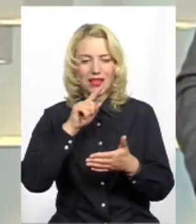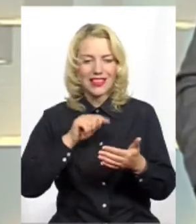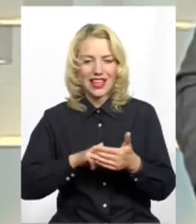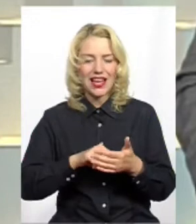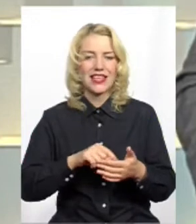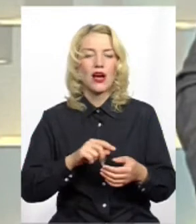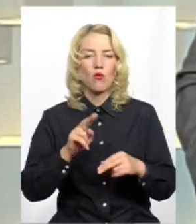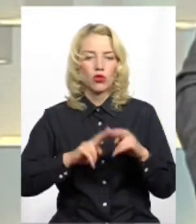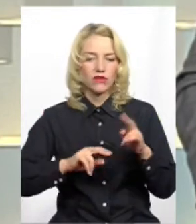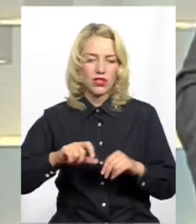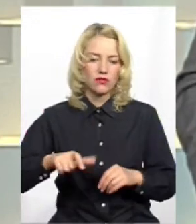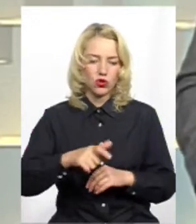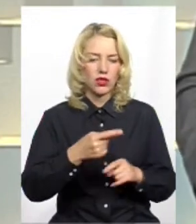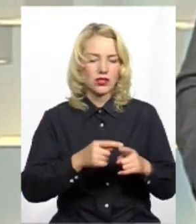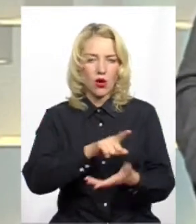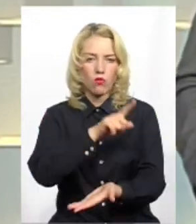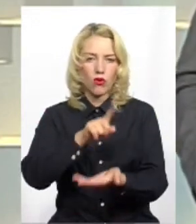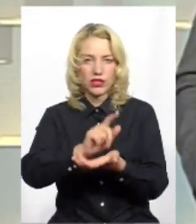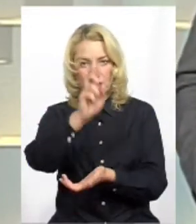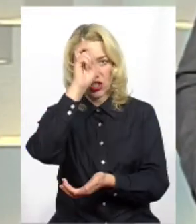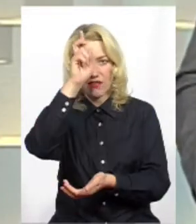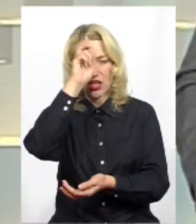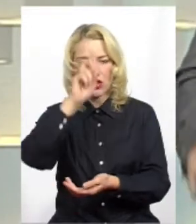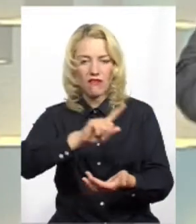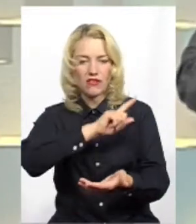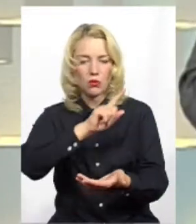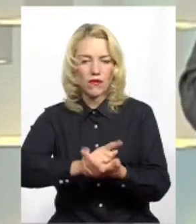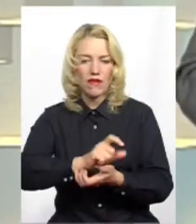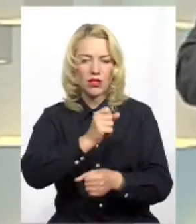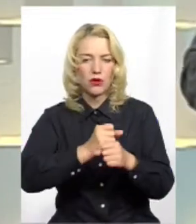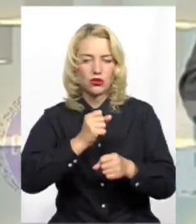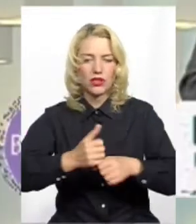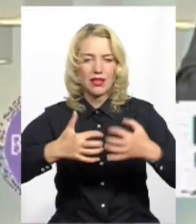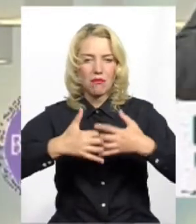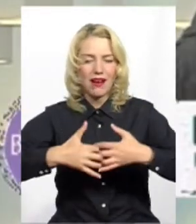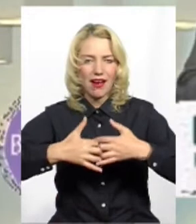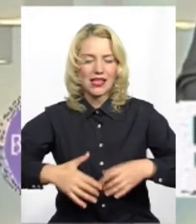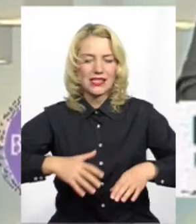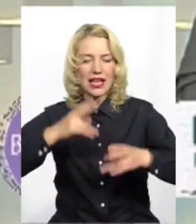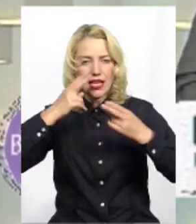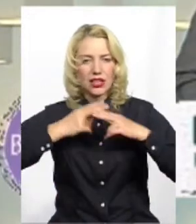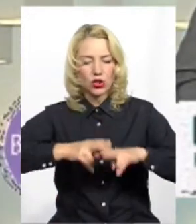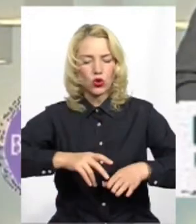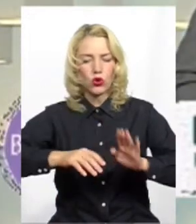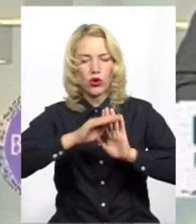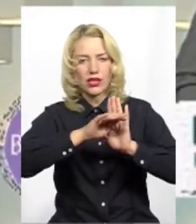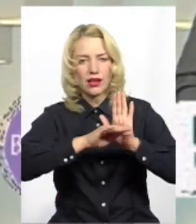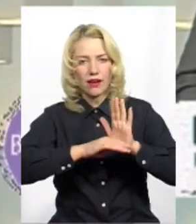зобов'язок держави. Держава зобов'язання відпрацювати механізми, технологію, графік і будувати дороги.